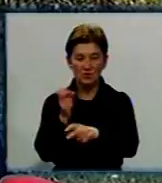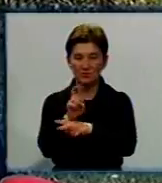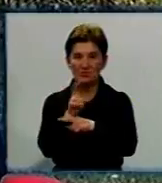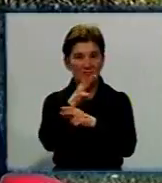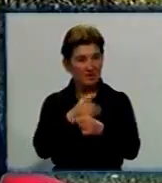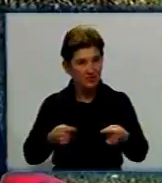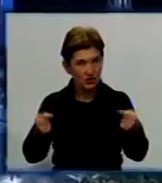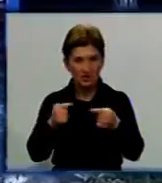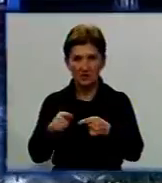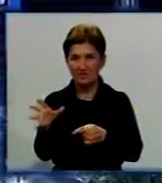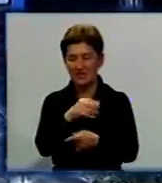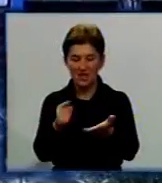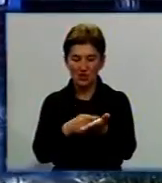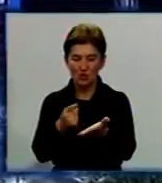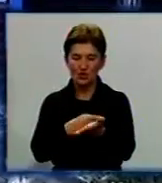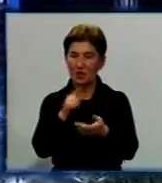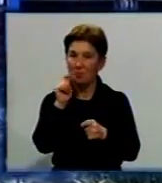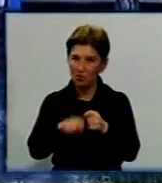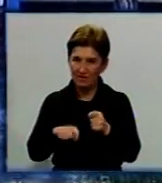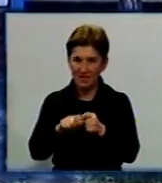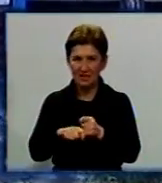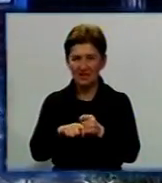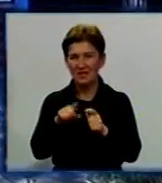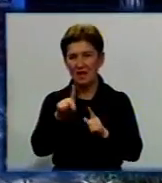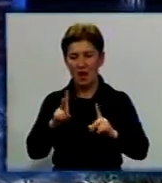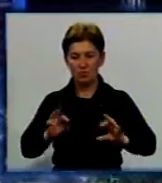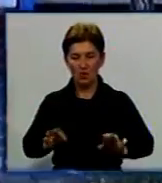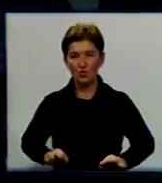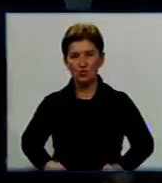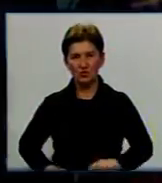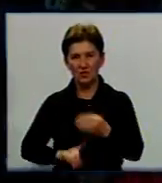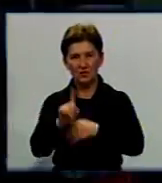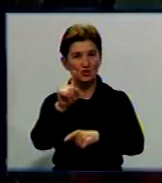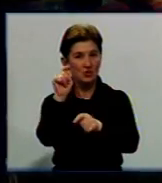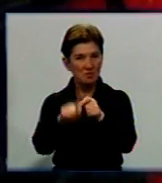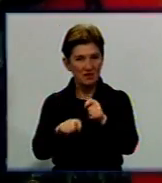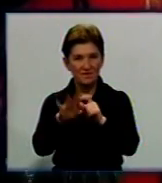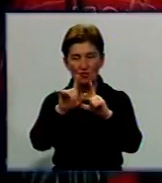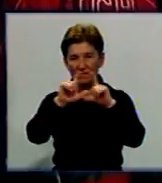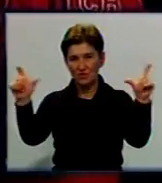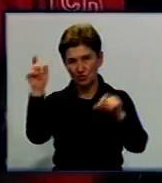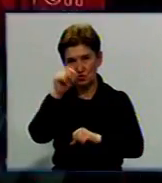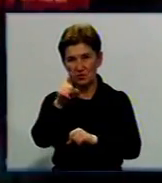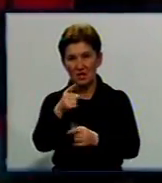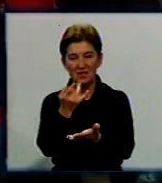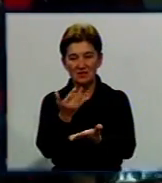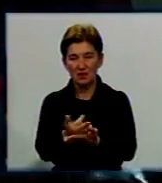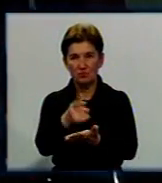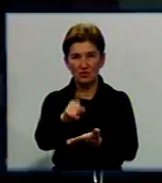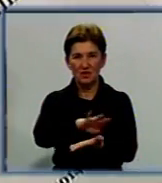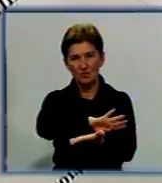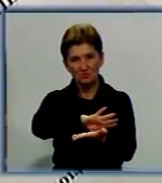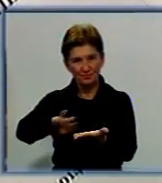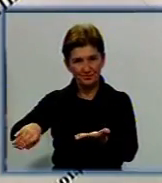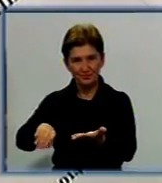учительській перевіряла. Тім є претензії до педагога в прокуратури. Вона розпочала перевірку в школі і вимагає відсторонити вчительку аналізької від займаної